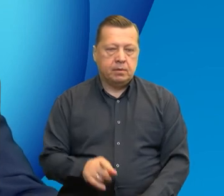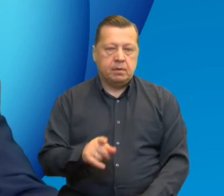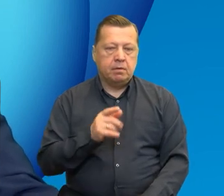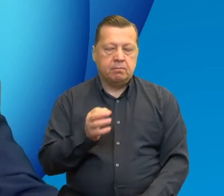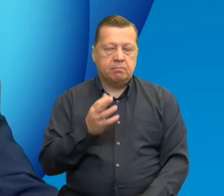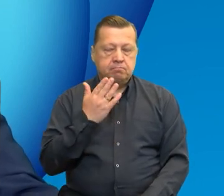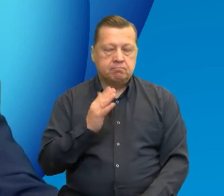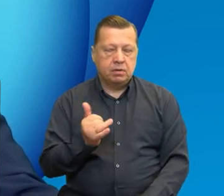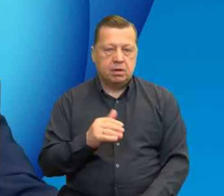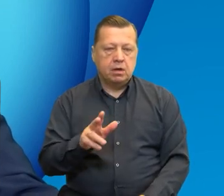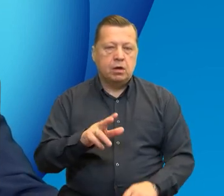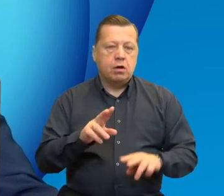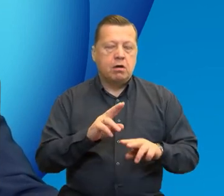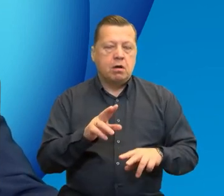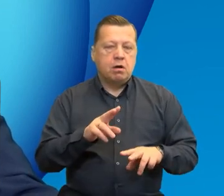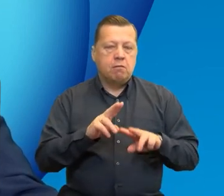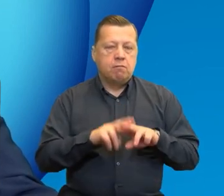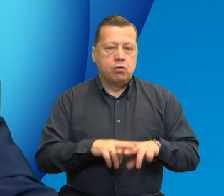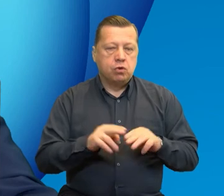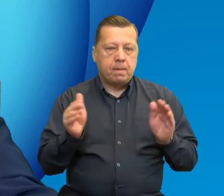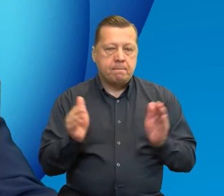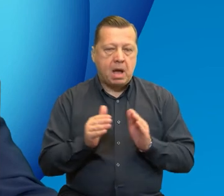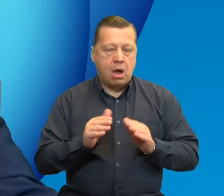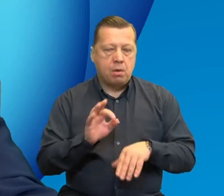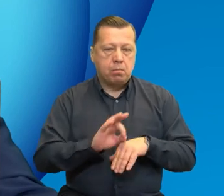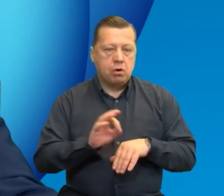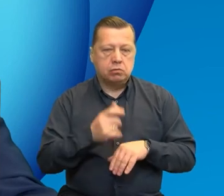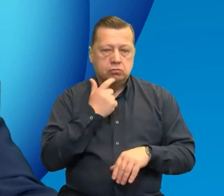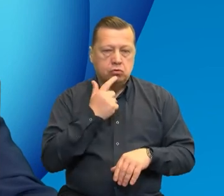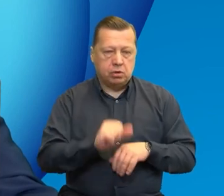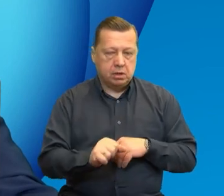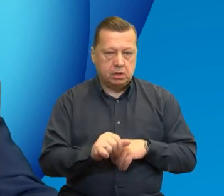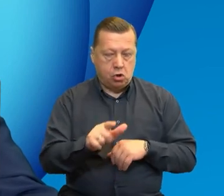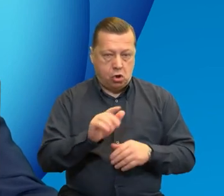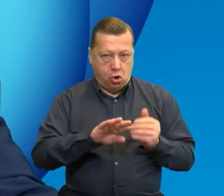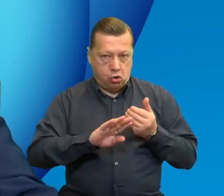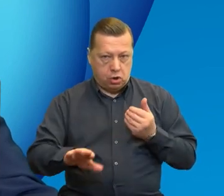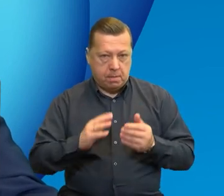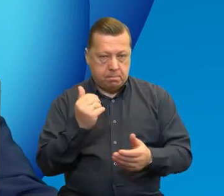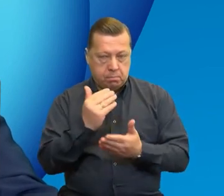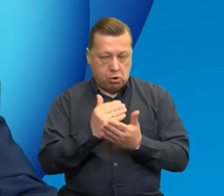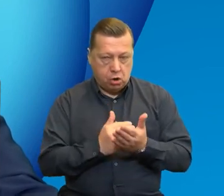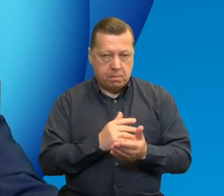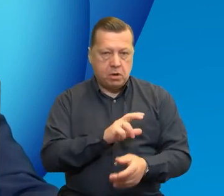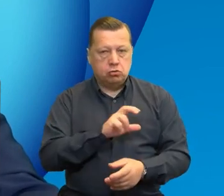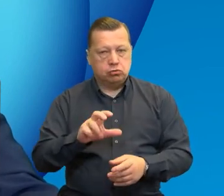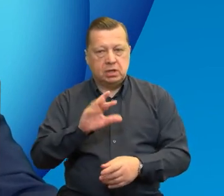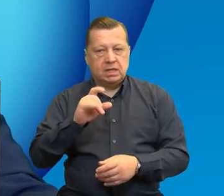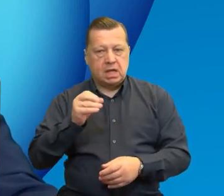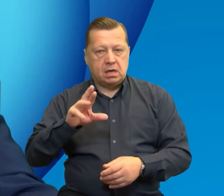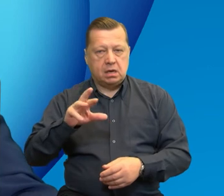Pytanie brzmi, czym jest fundusz małych projektów? Czy to odrębny program, czy też występuje w ramach konkretnego programu Interreg?